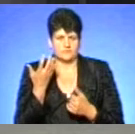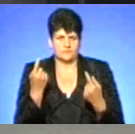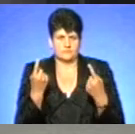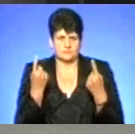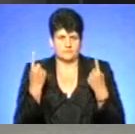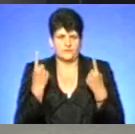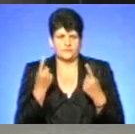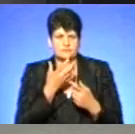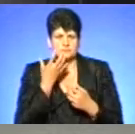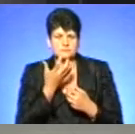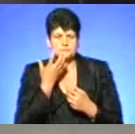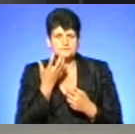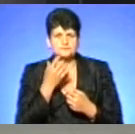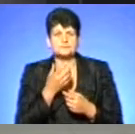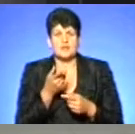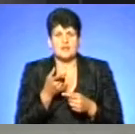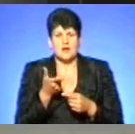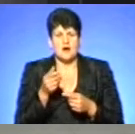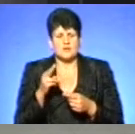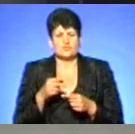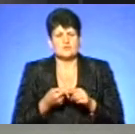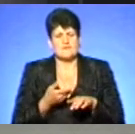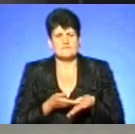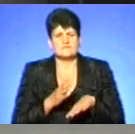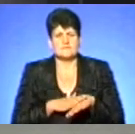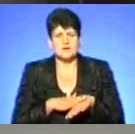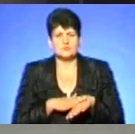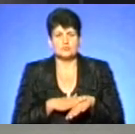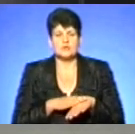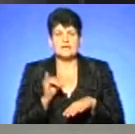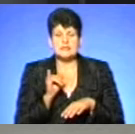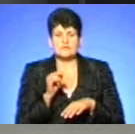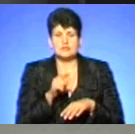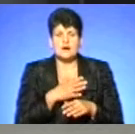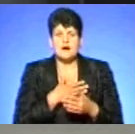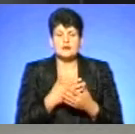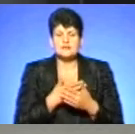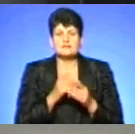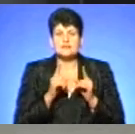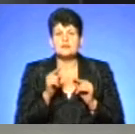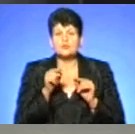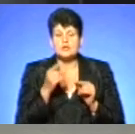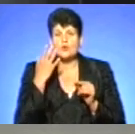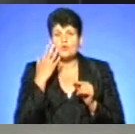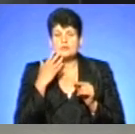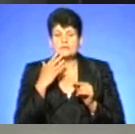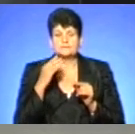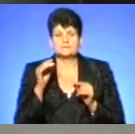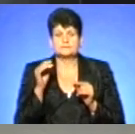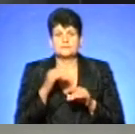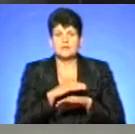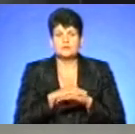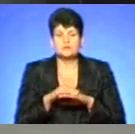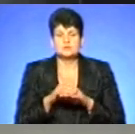коли температура повітря невисока. Але чому зараз часто гадюка з'являється? Власне,